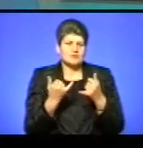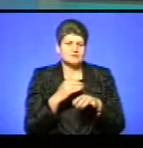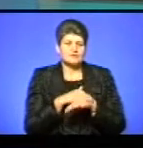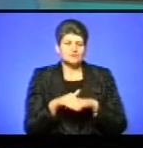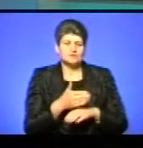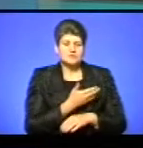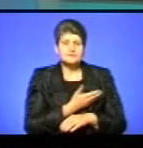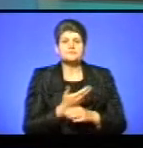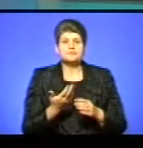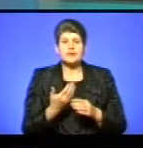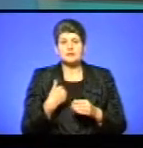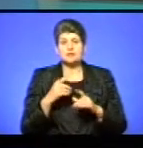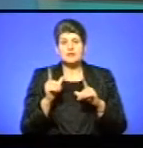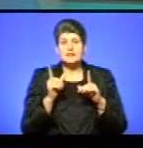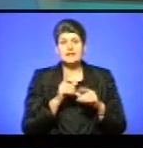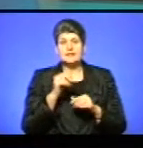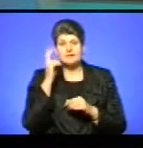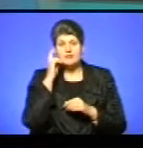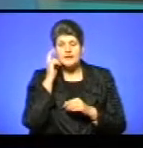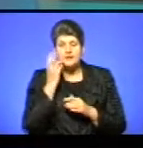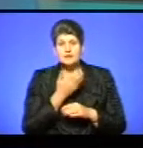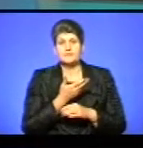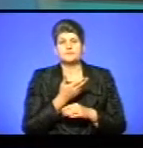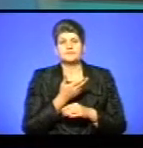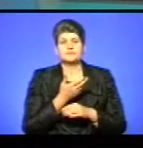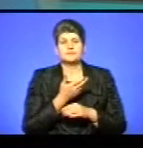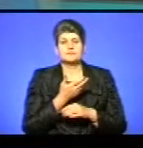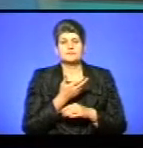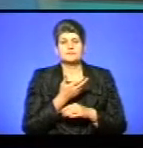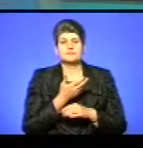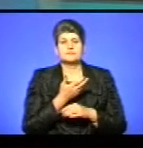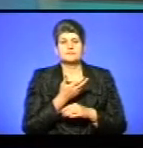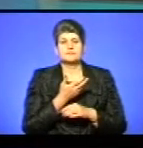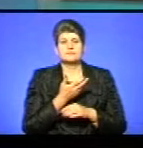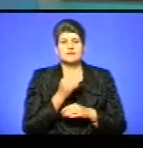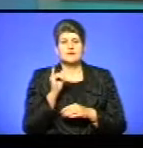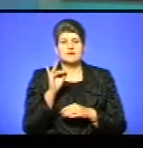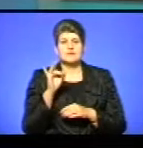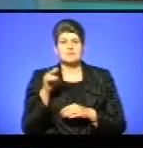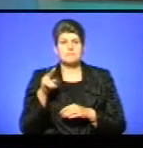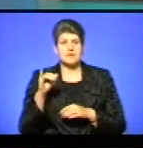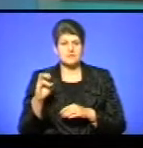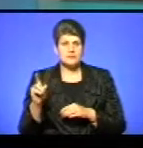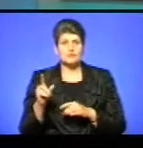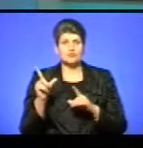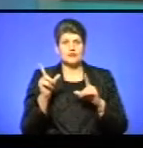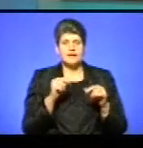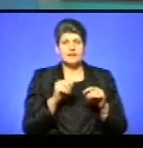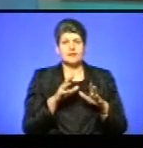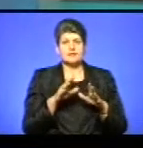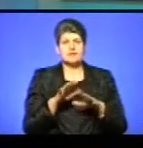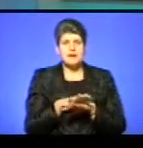І ми тоді їхали у Київ з Ірпіня, поїхали на Майдан,